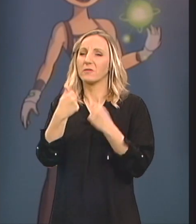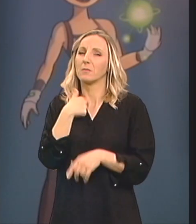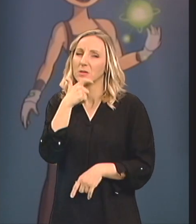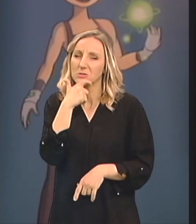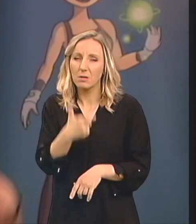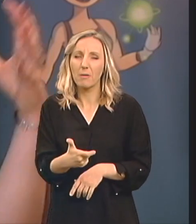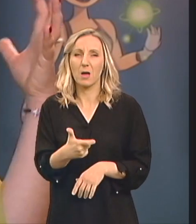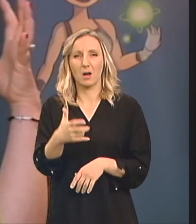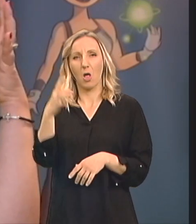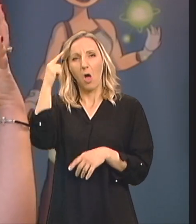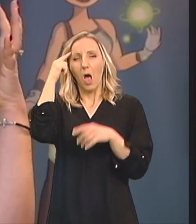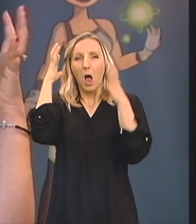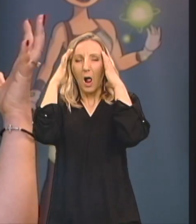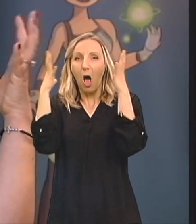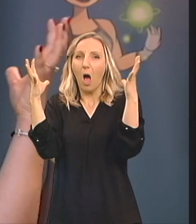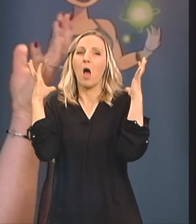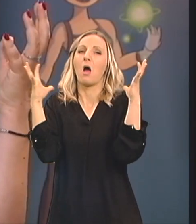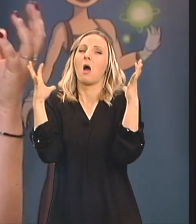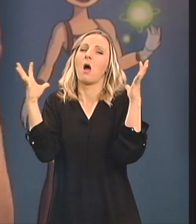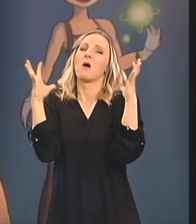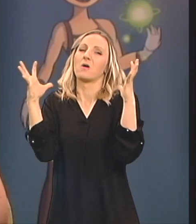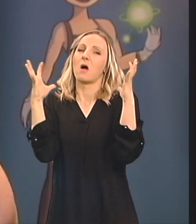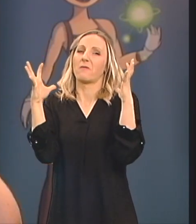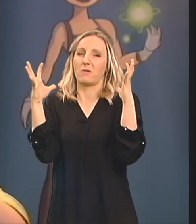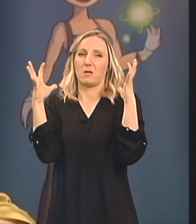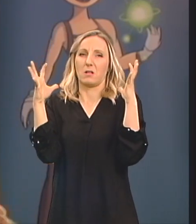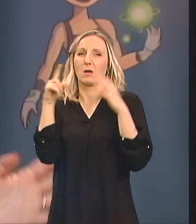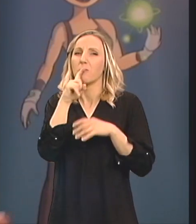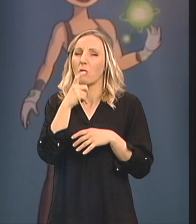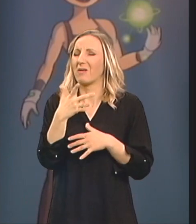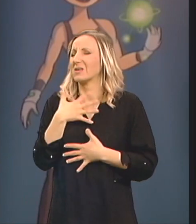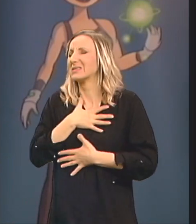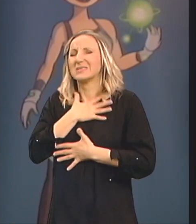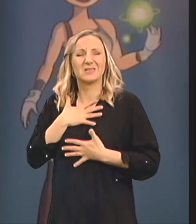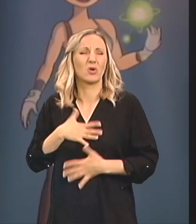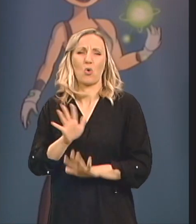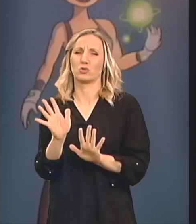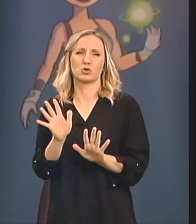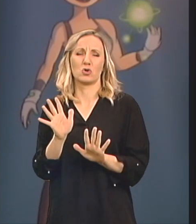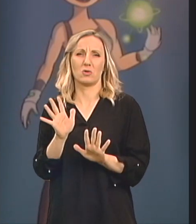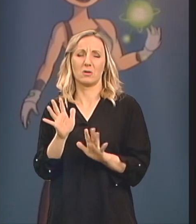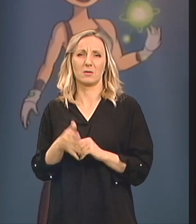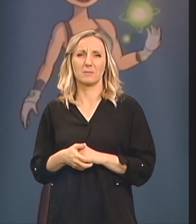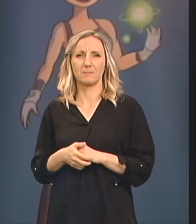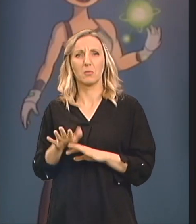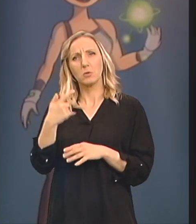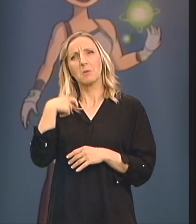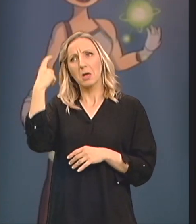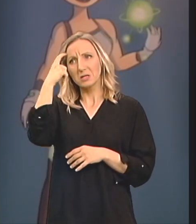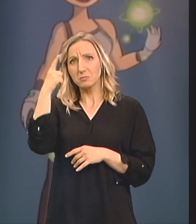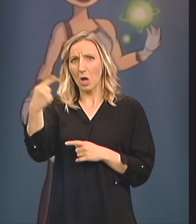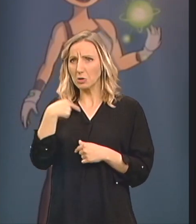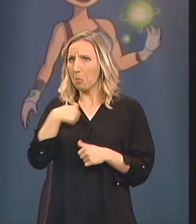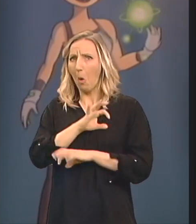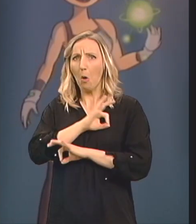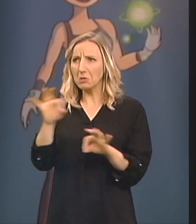Glava mi je bila ovolika Otprilike Otečena Grozno I onda sam razmišljala Kako to